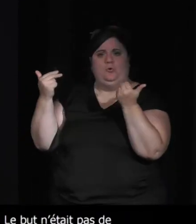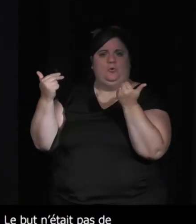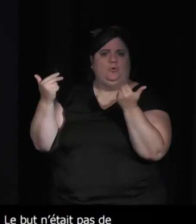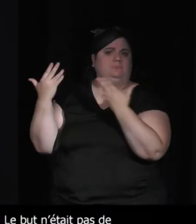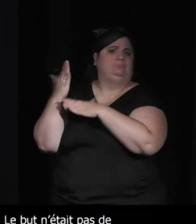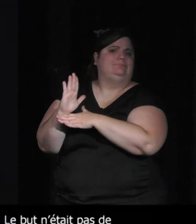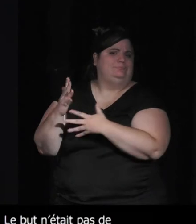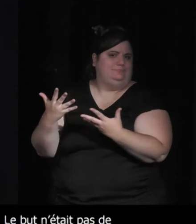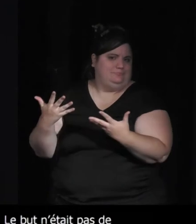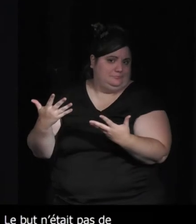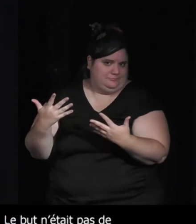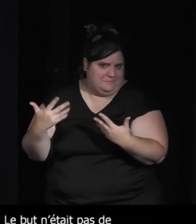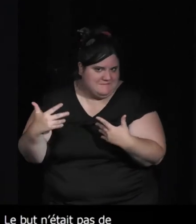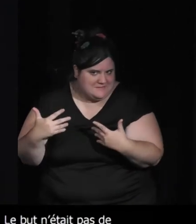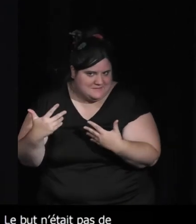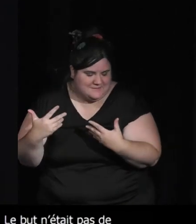avant la présentation mais